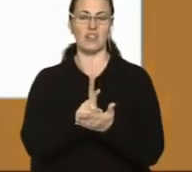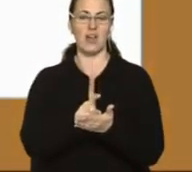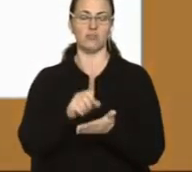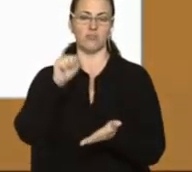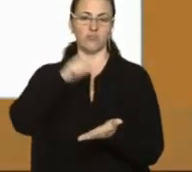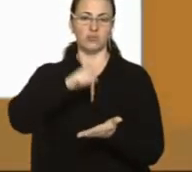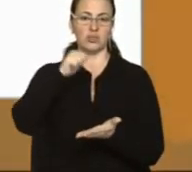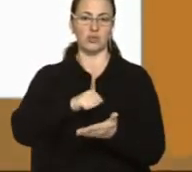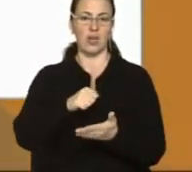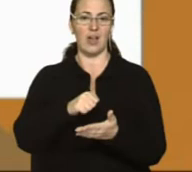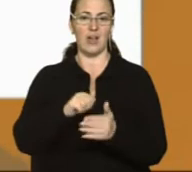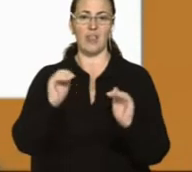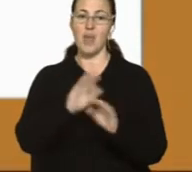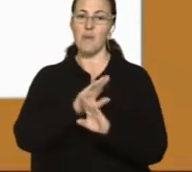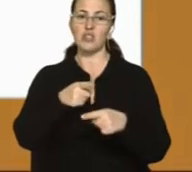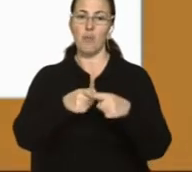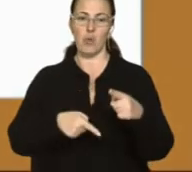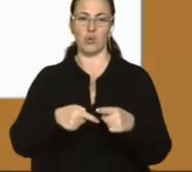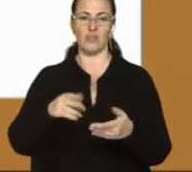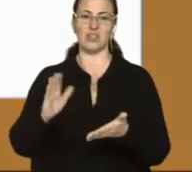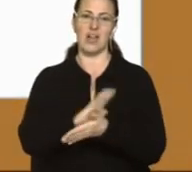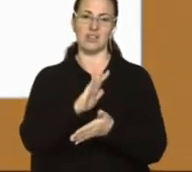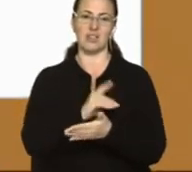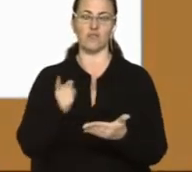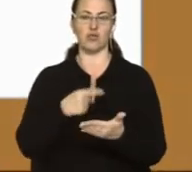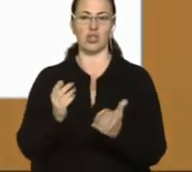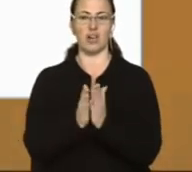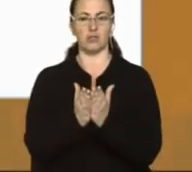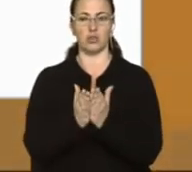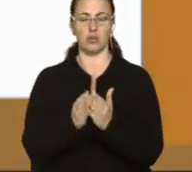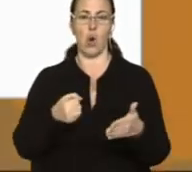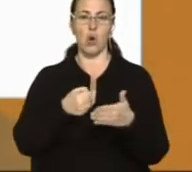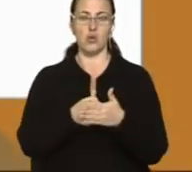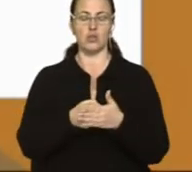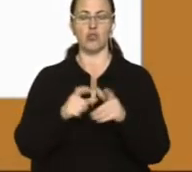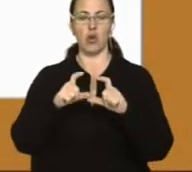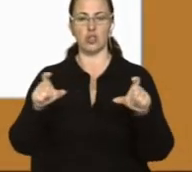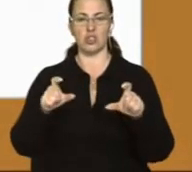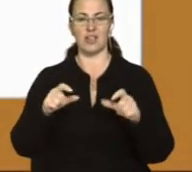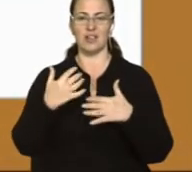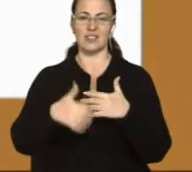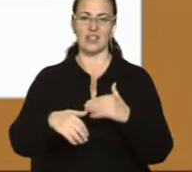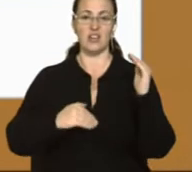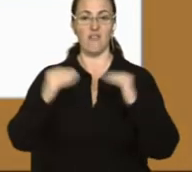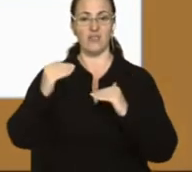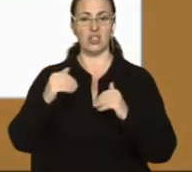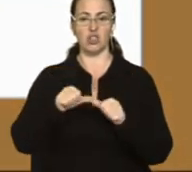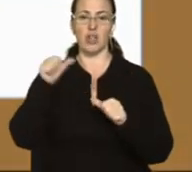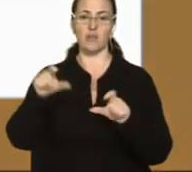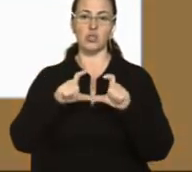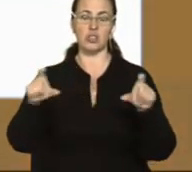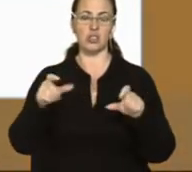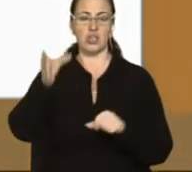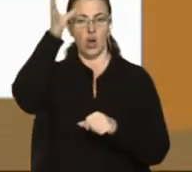менше від половини газет, журналів та книжок. Дошкільна, середня, вища, а також позашкільна освіта, яку